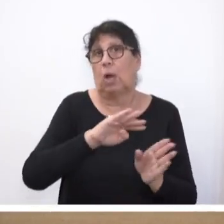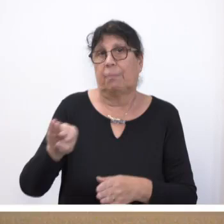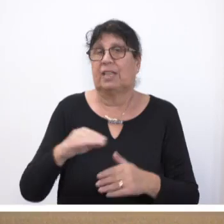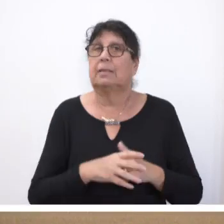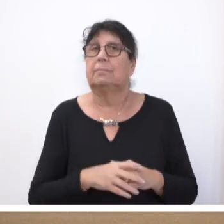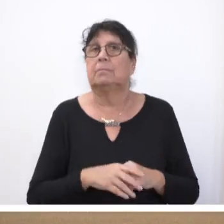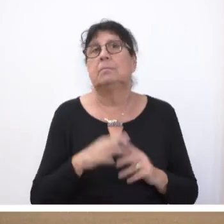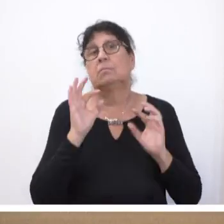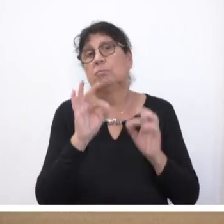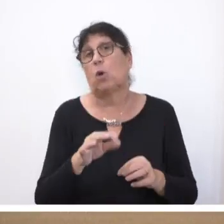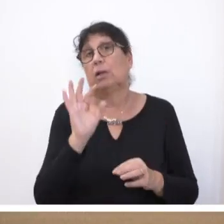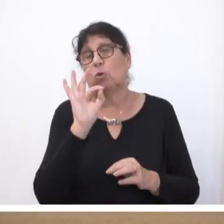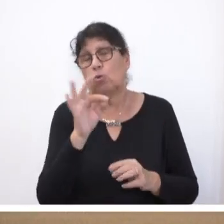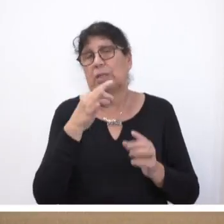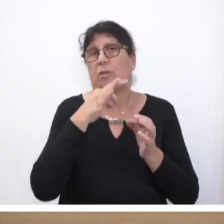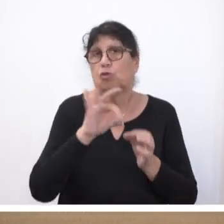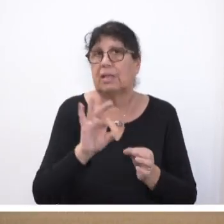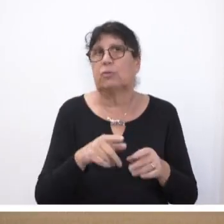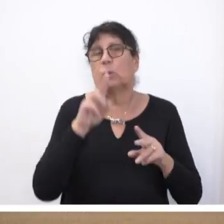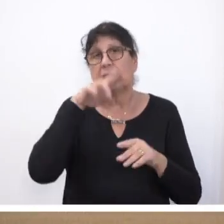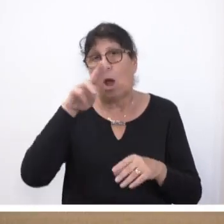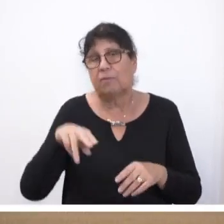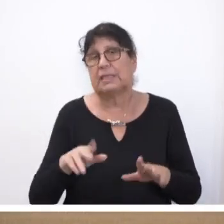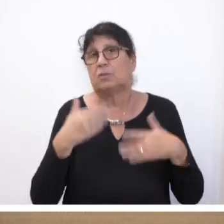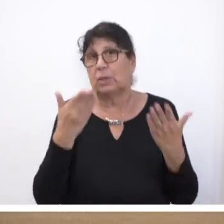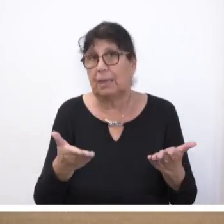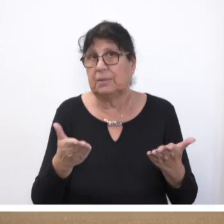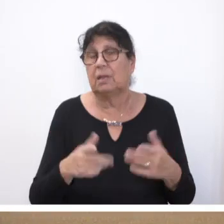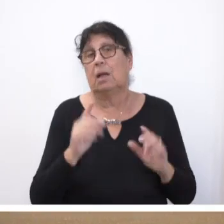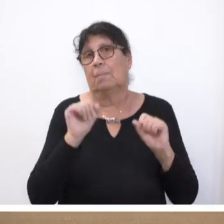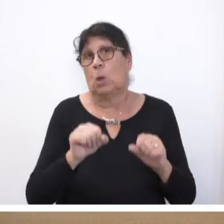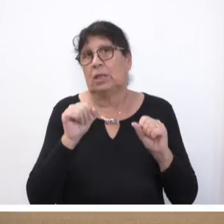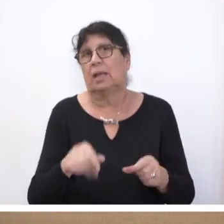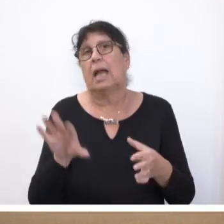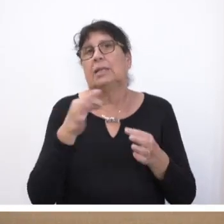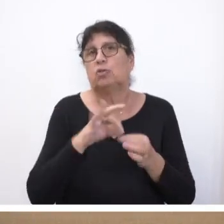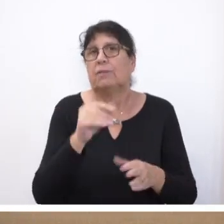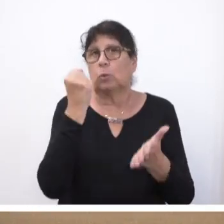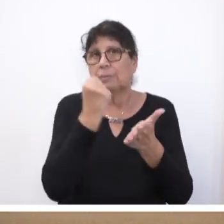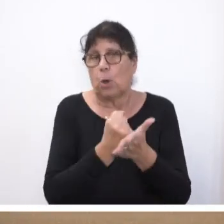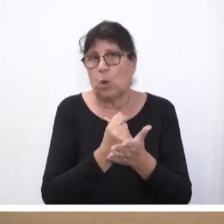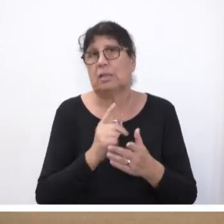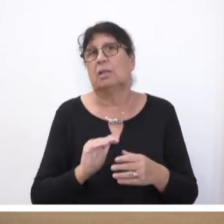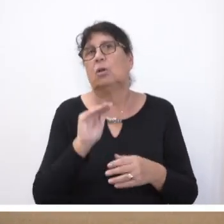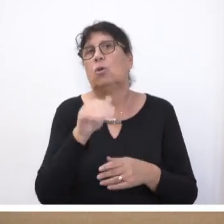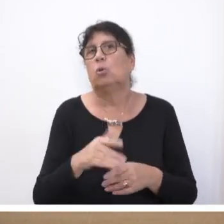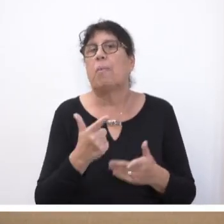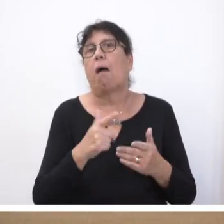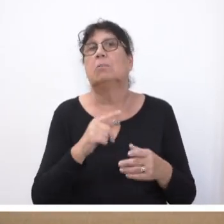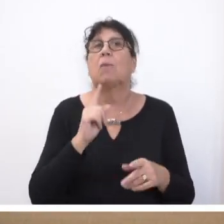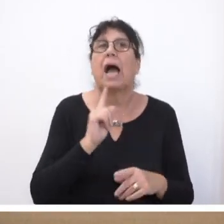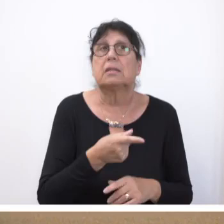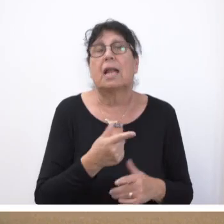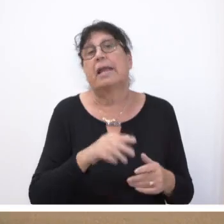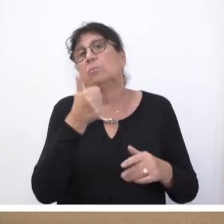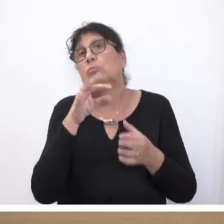Um eine effektive Stiftungsaufsicht zu gewährleisten, wird die Möglichkeit der Stiftungsbehörde, sich über Angelegenheiten einer